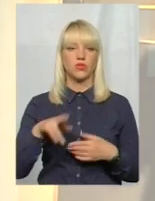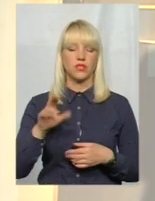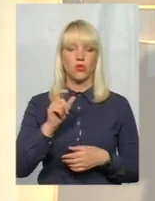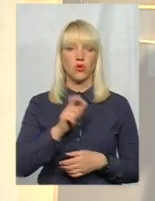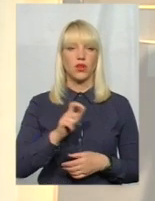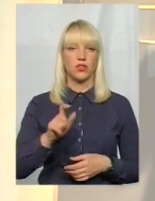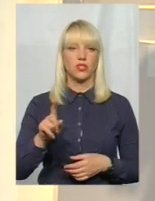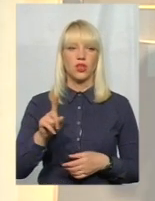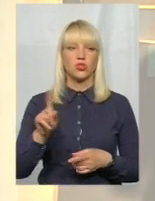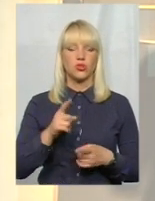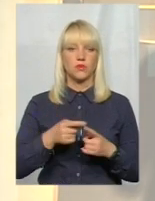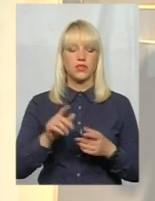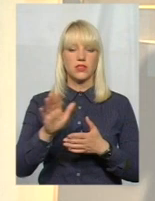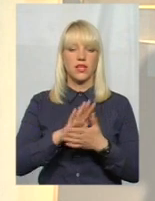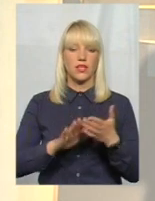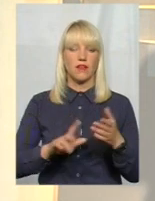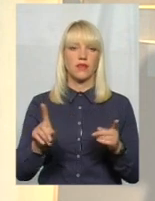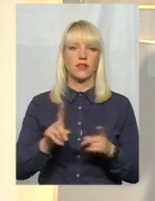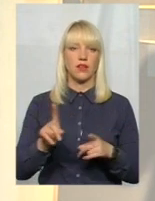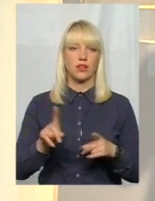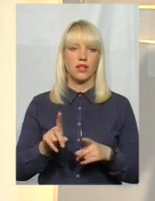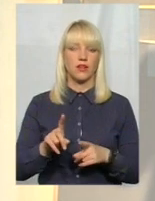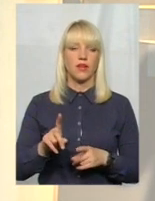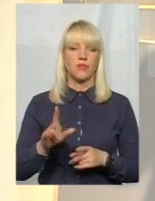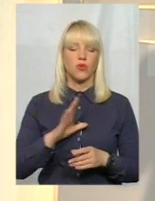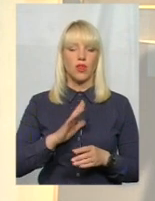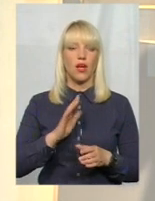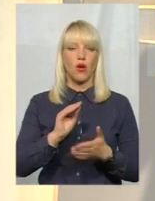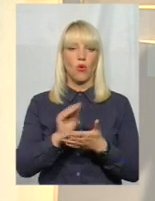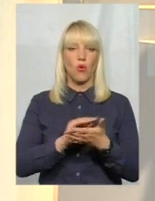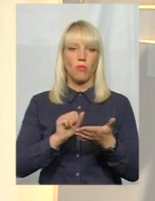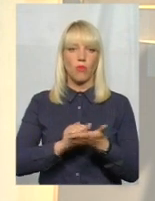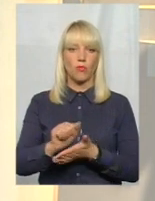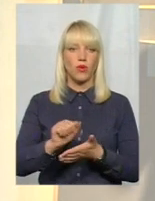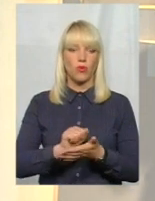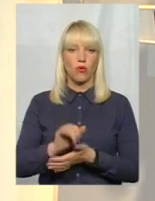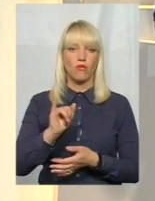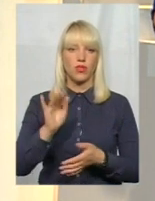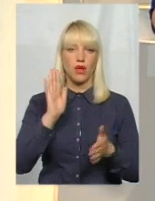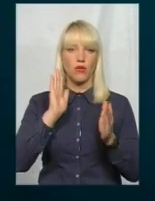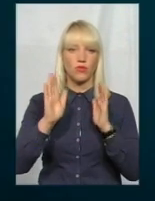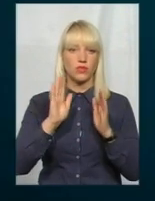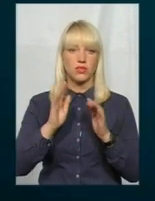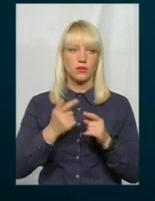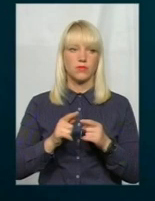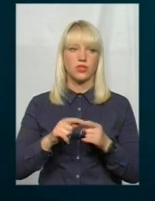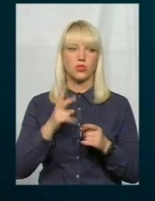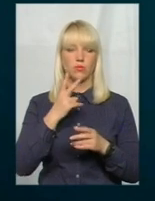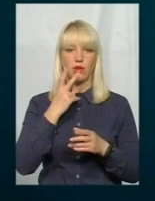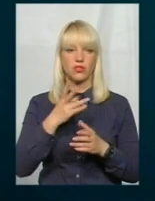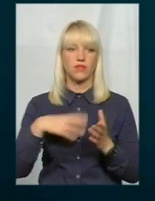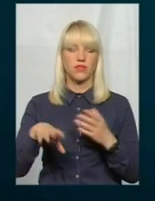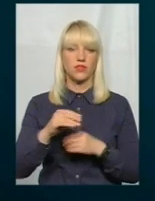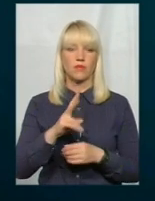аби заява, яка була опублікована у соцмережі, зараз було її видно всім. Зокрема, пан Олександр